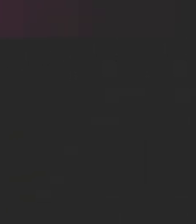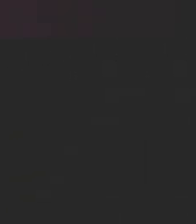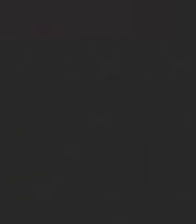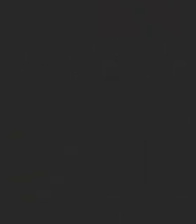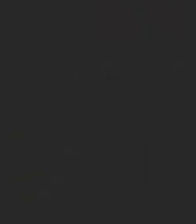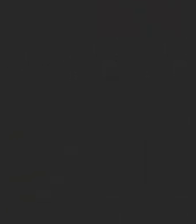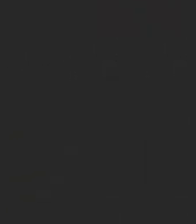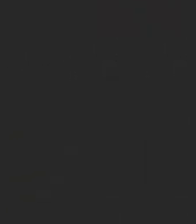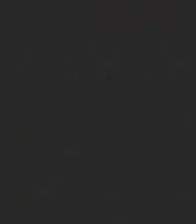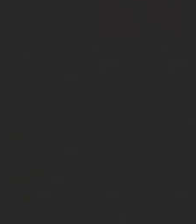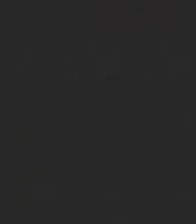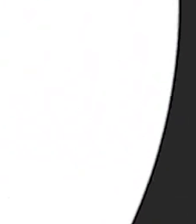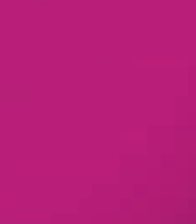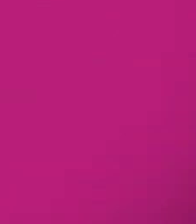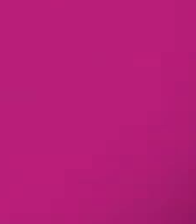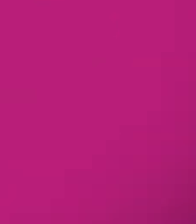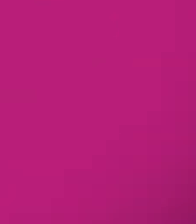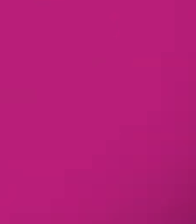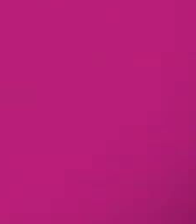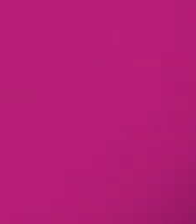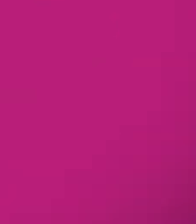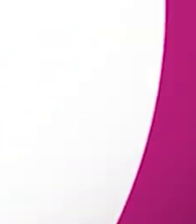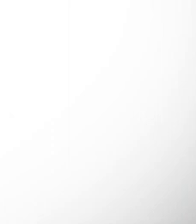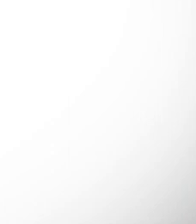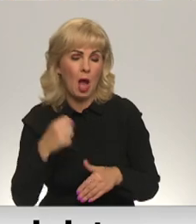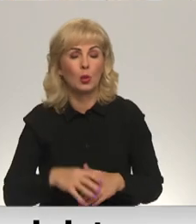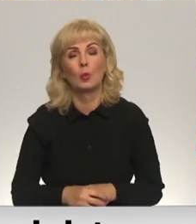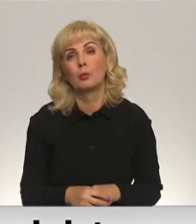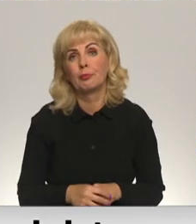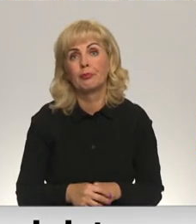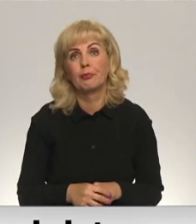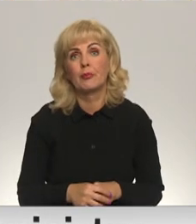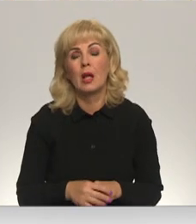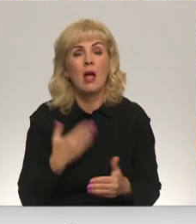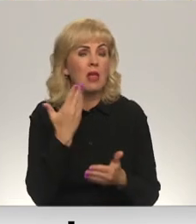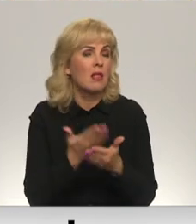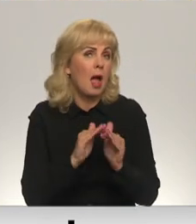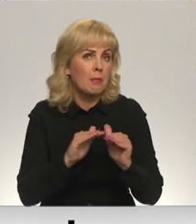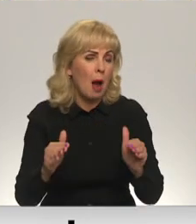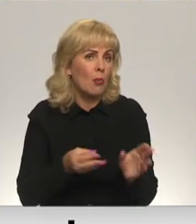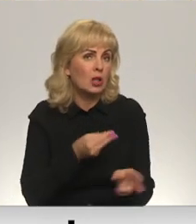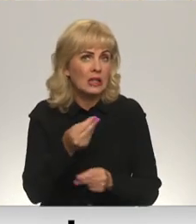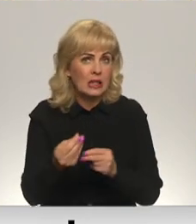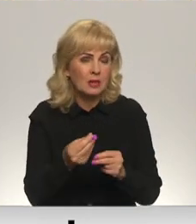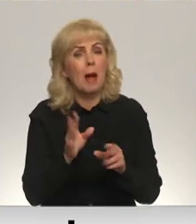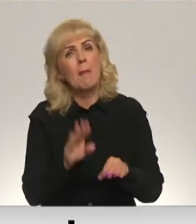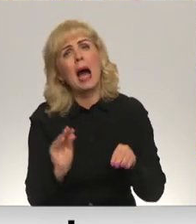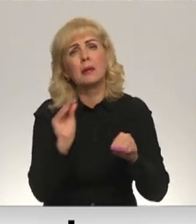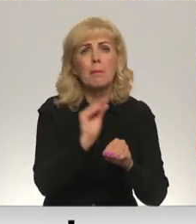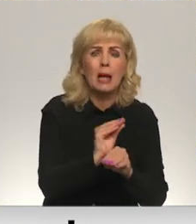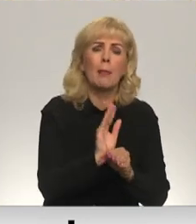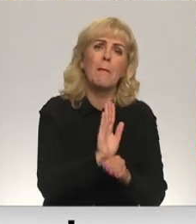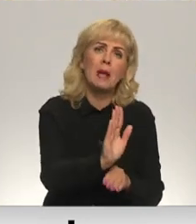Re! Viss ēters ir te! Nepamatoti izmaksātas piemaksas pie